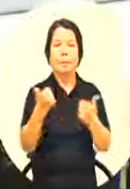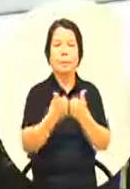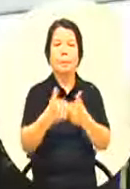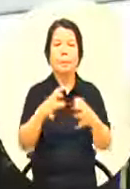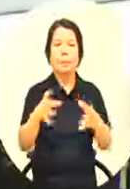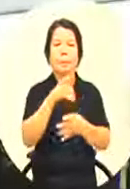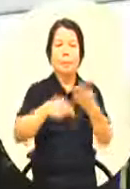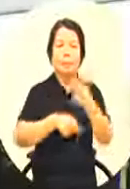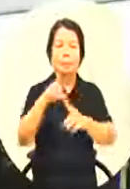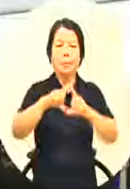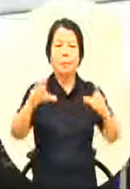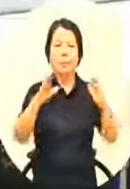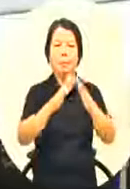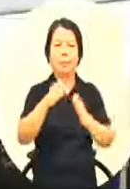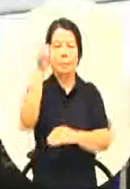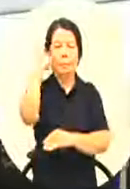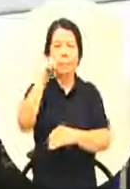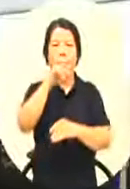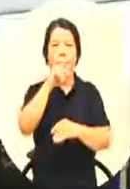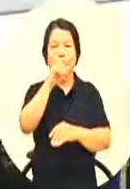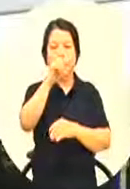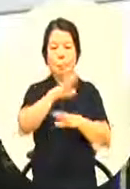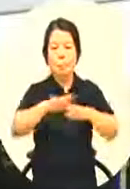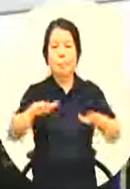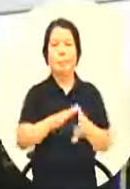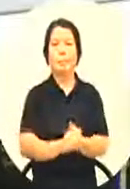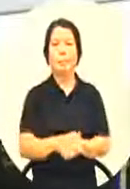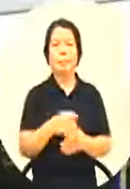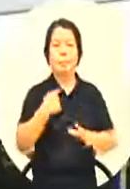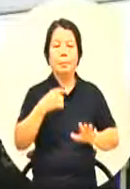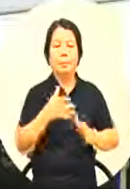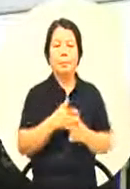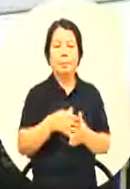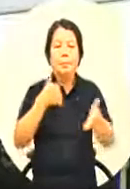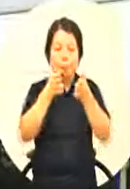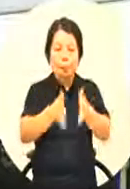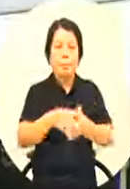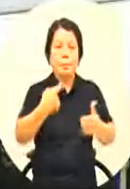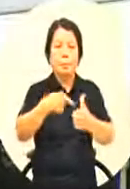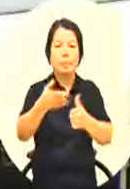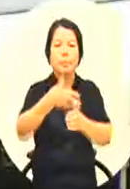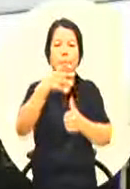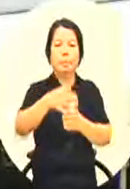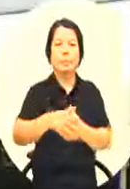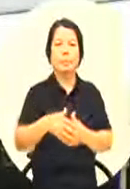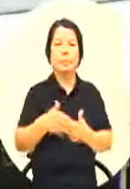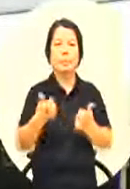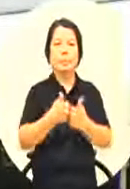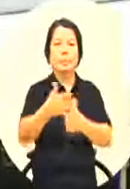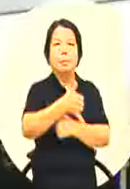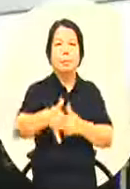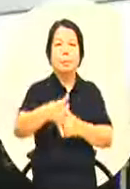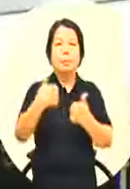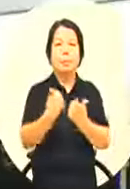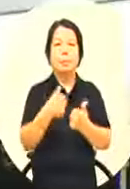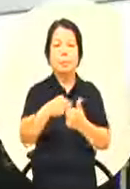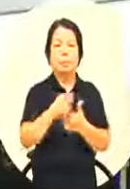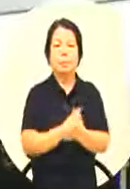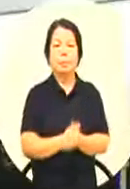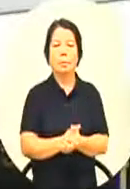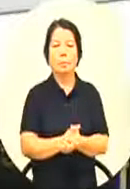仁大家早安那本席呢今天针对我们教育委员会先来肯定一下首先